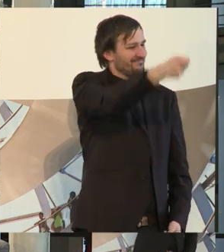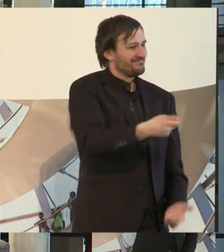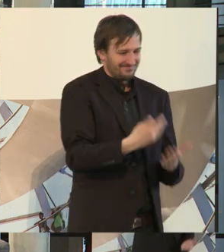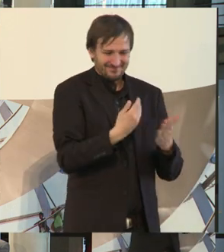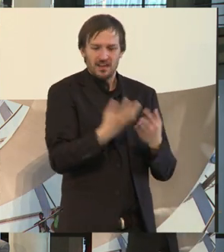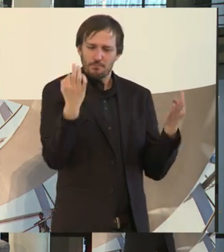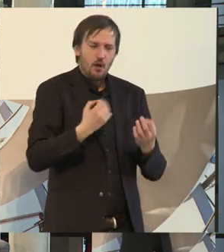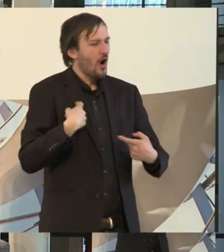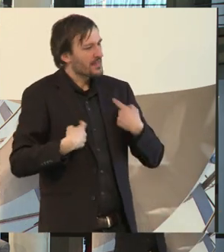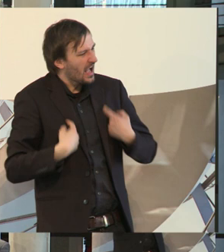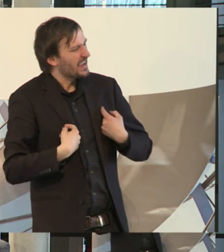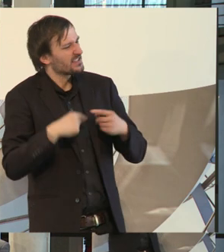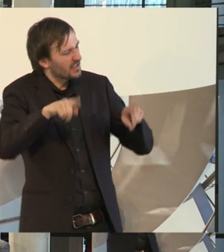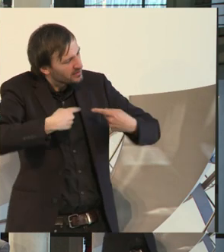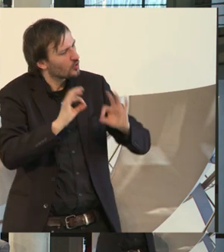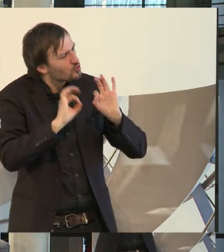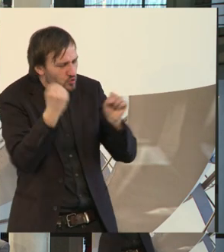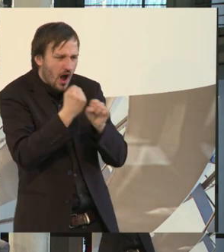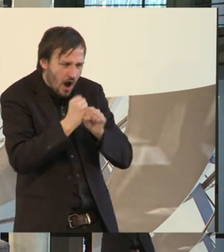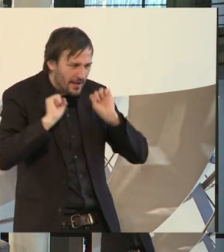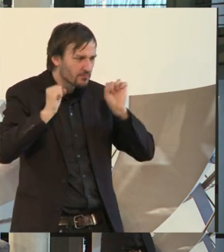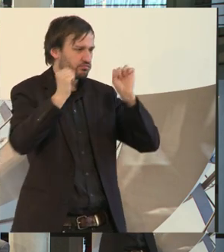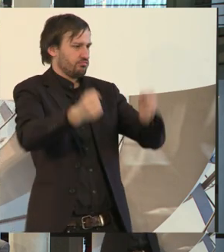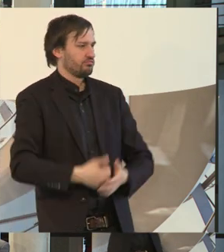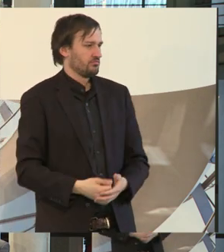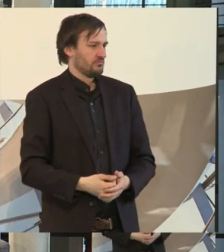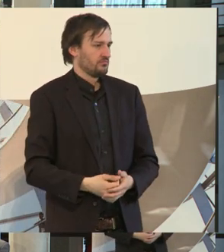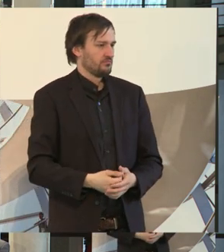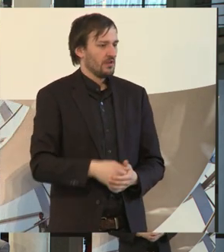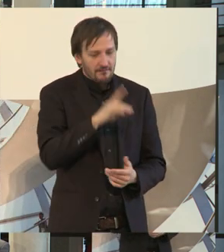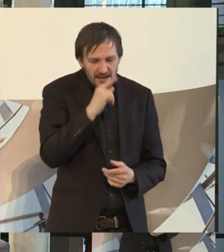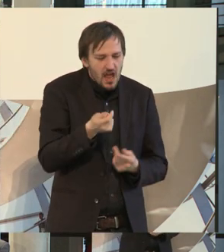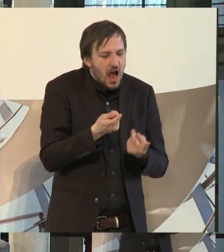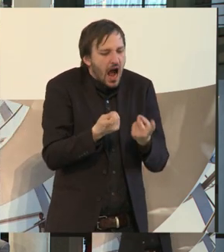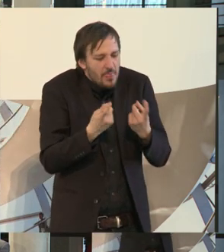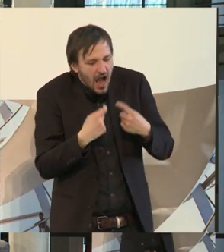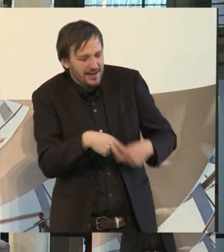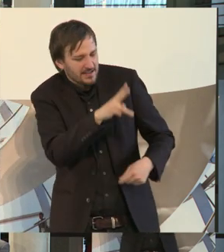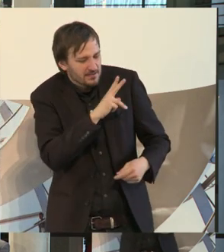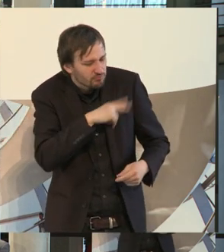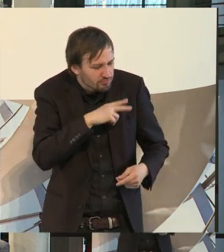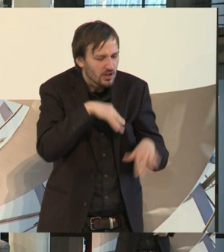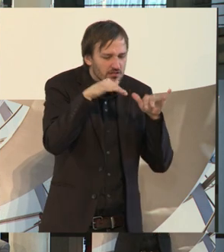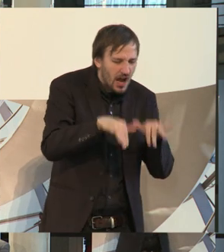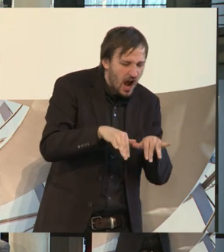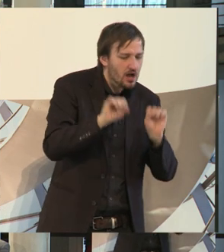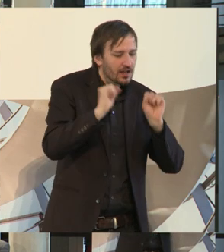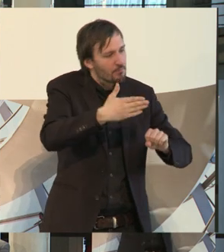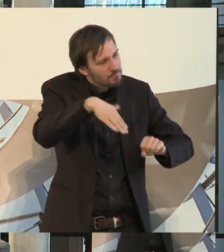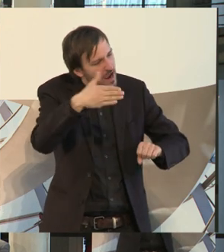Und wenn diese Anreize da wären, dann würden auch viele mehr arbeiten und nicht nur so viel, sie gerade verdienen dürfen.